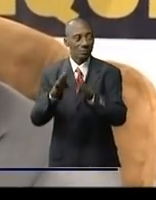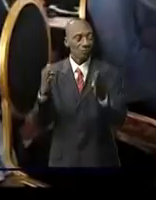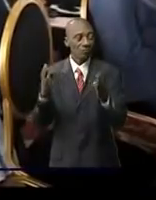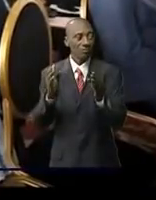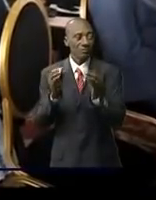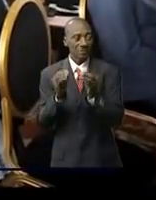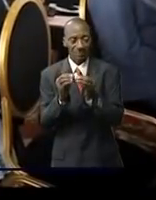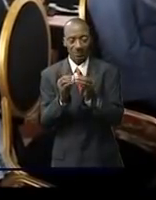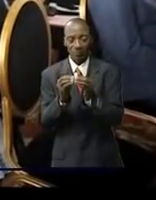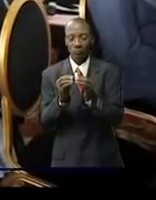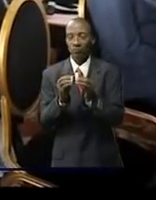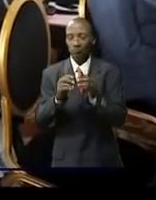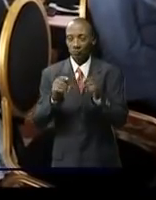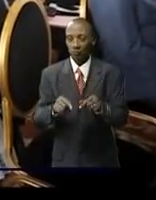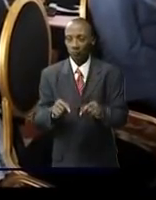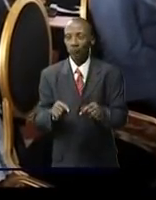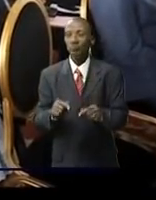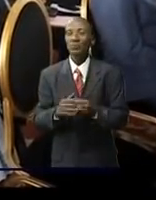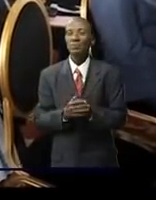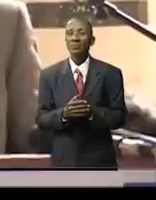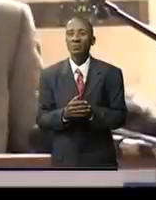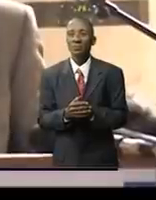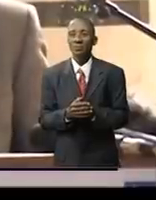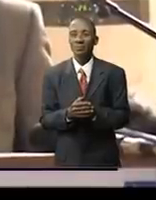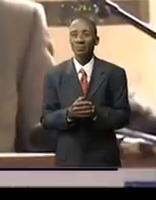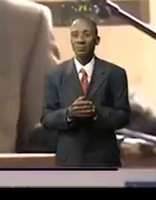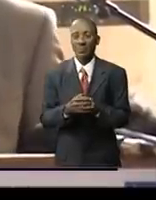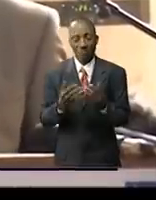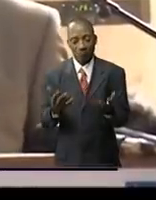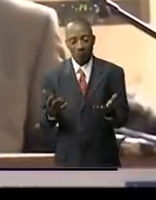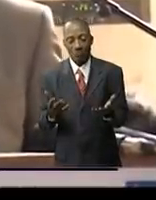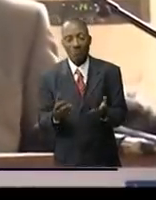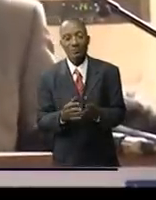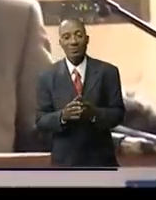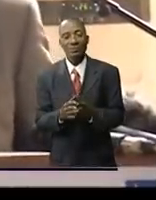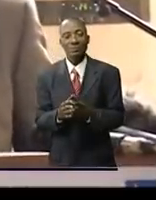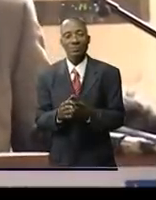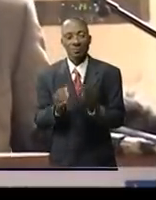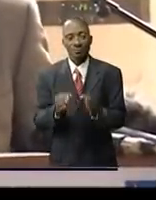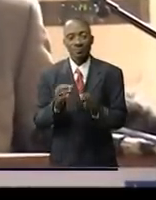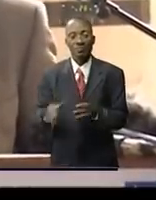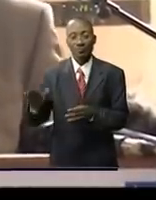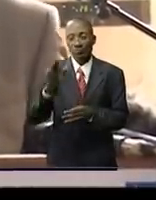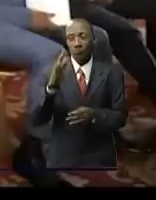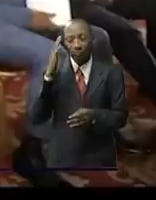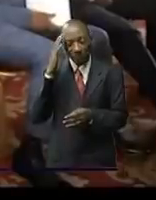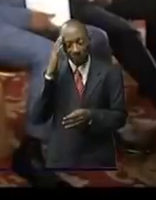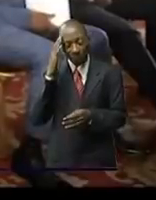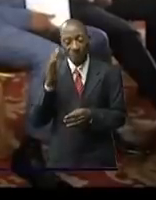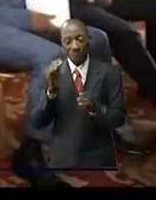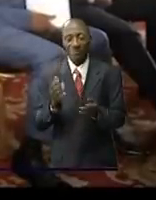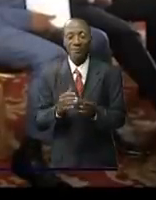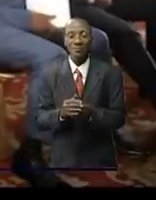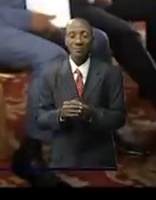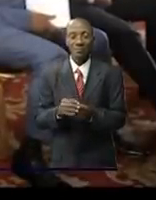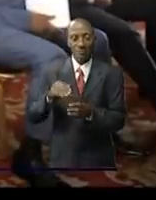la modernisation de l'administration publique. Les représentants du fonctionnaire de l'État ont beaucoup plus plaidé sur la tristesse qui accompagnent les